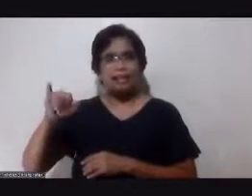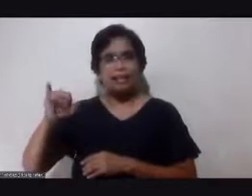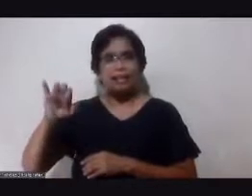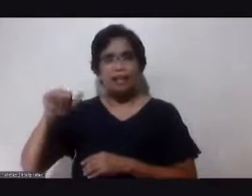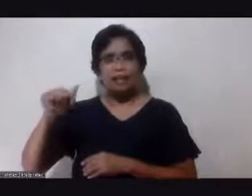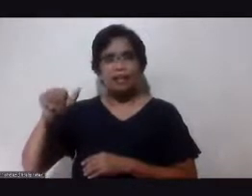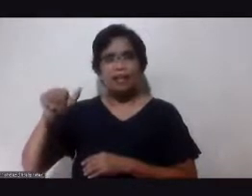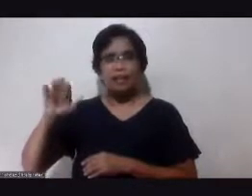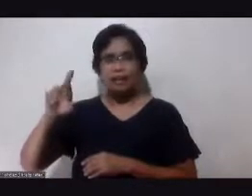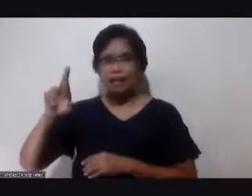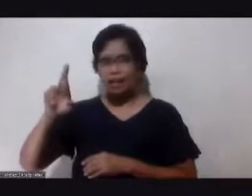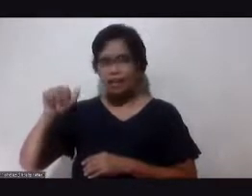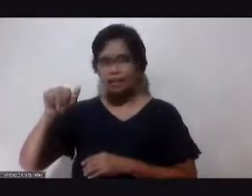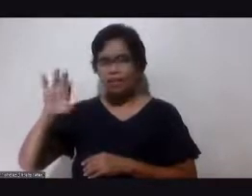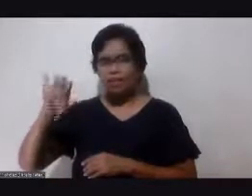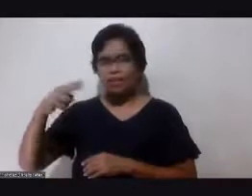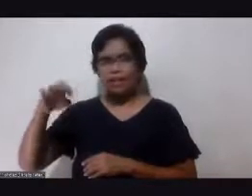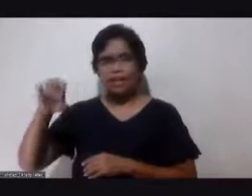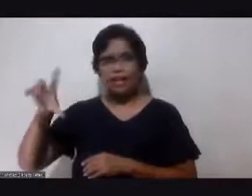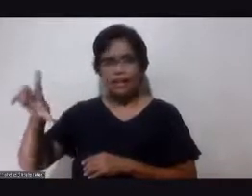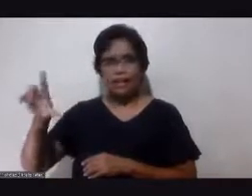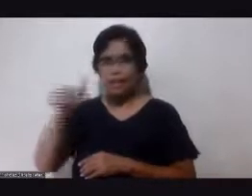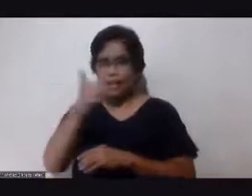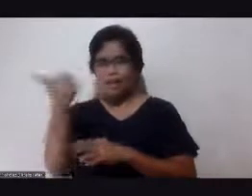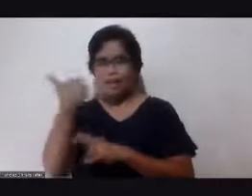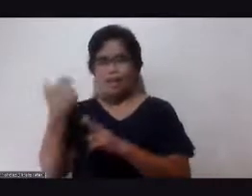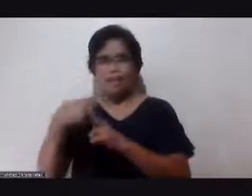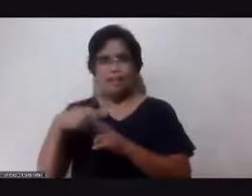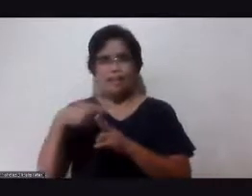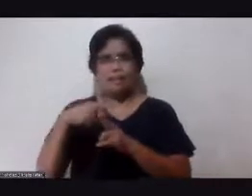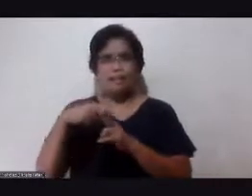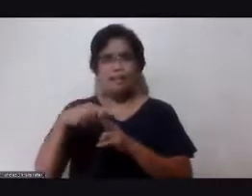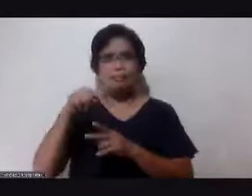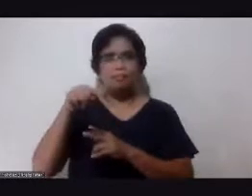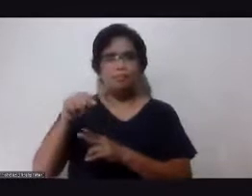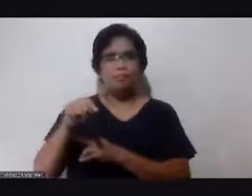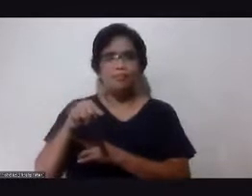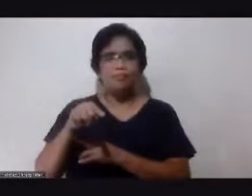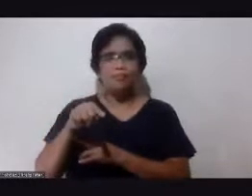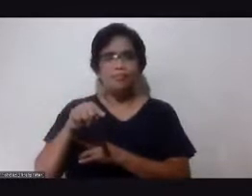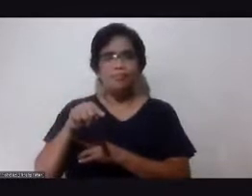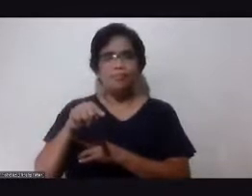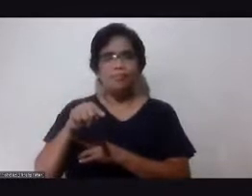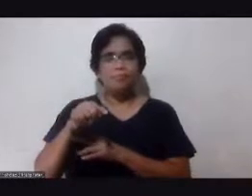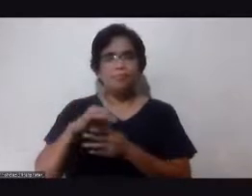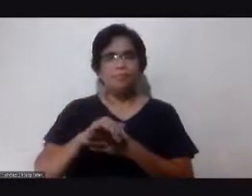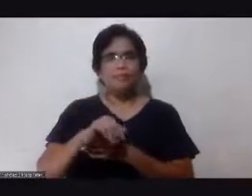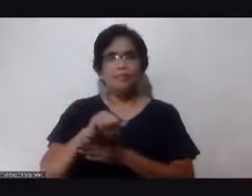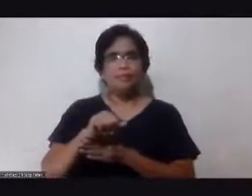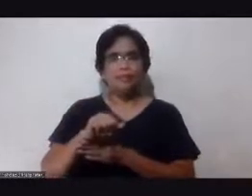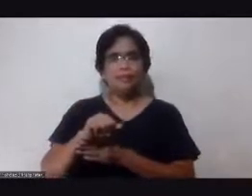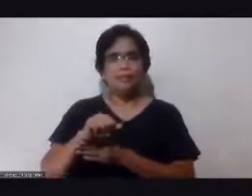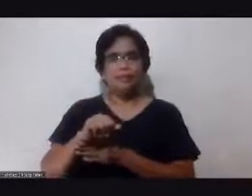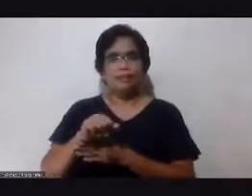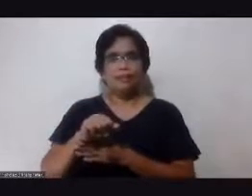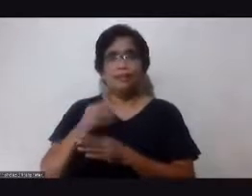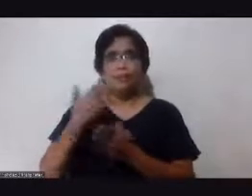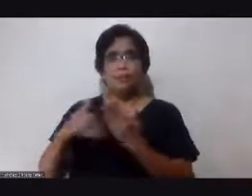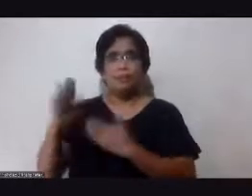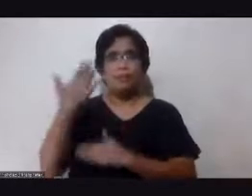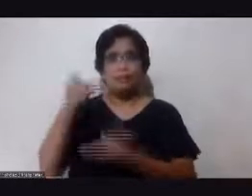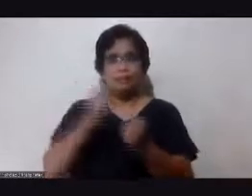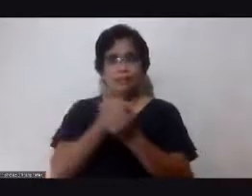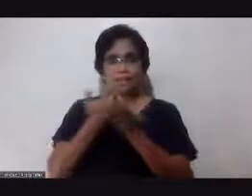Sarenas ng... Ah... Nueva Ecija. Okay? Nakikinig po sa atin. Magandang umaga po sa inyong